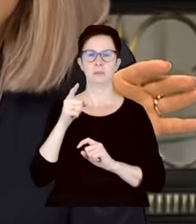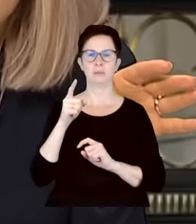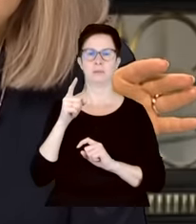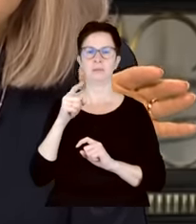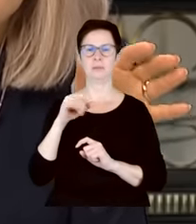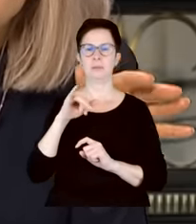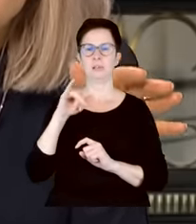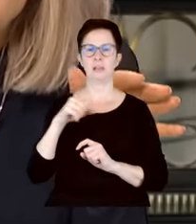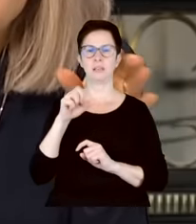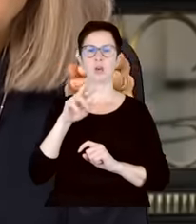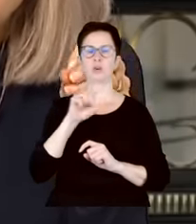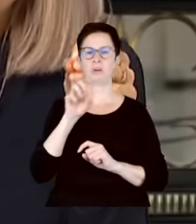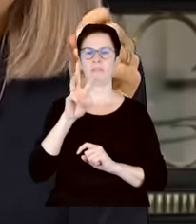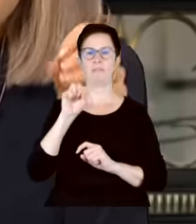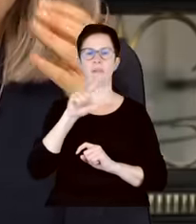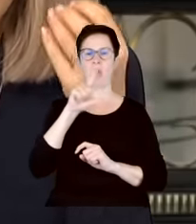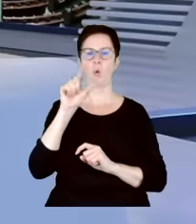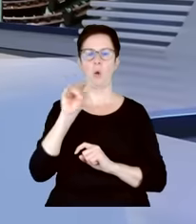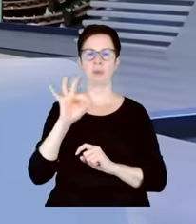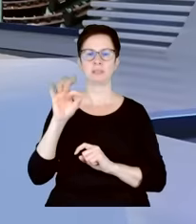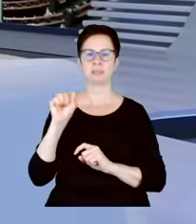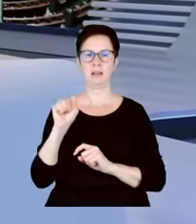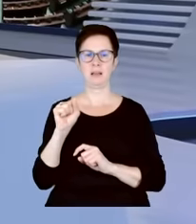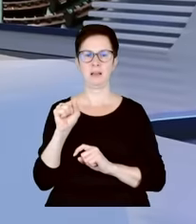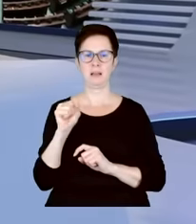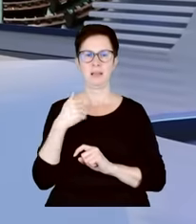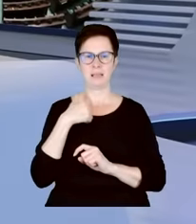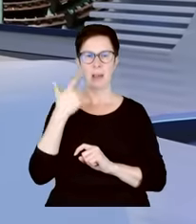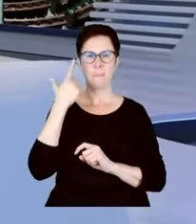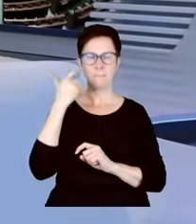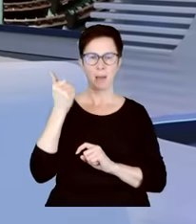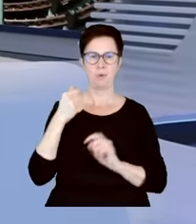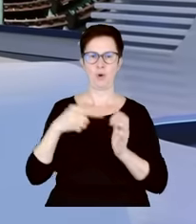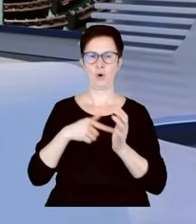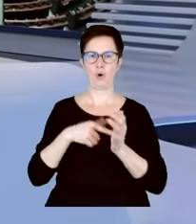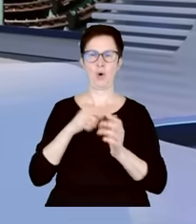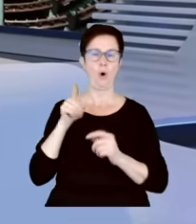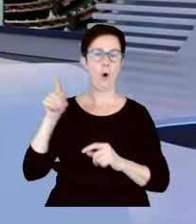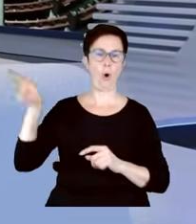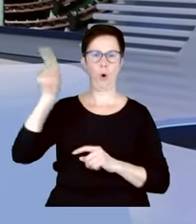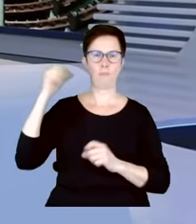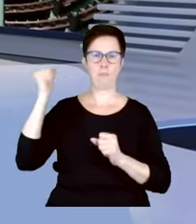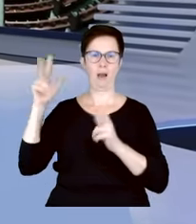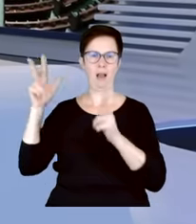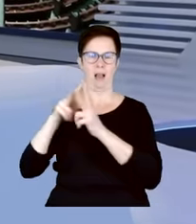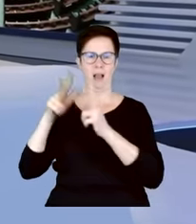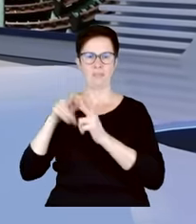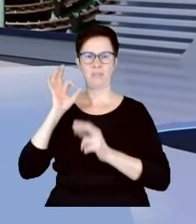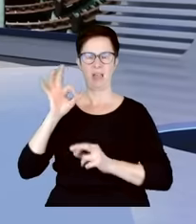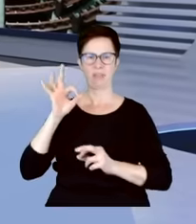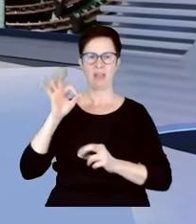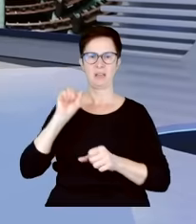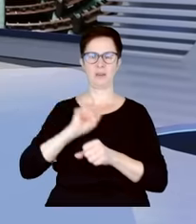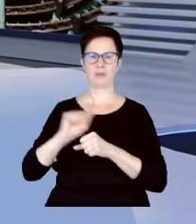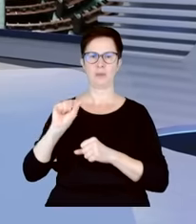Jarosława Wałęsę. związku z pierwszym pamiętam, że to wtedy oni dość mocno go atakowali, a teraz są pierwszymi piewcami, którzy